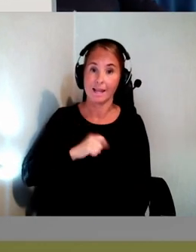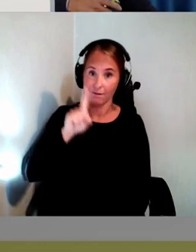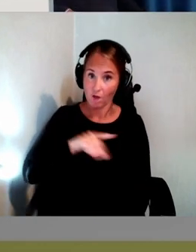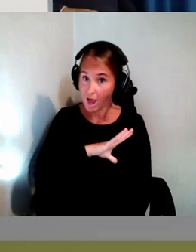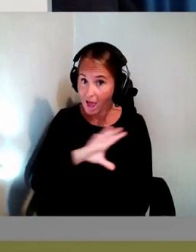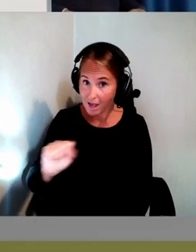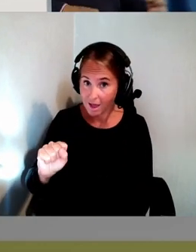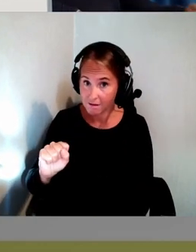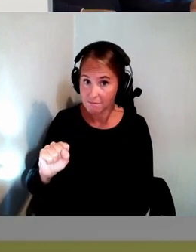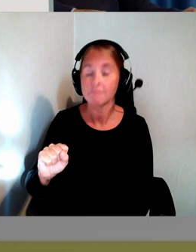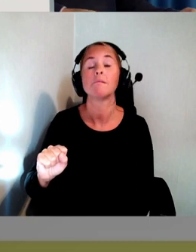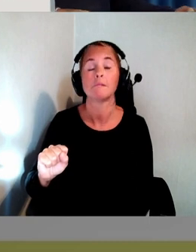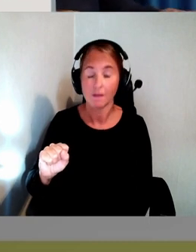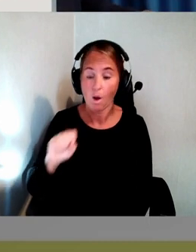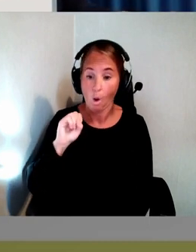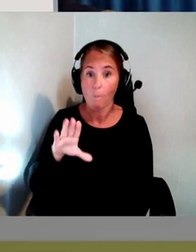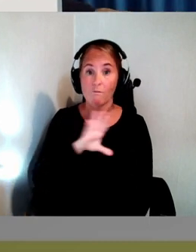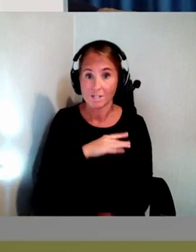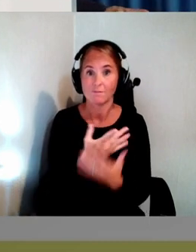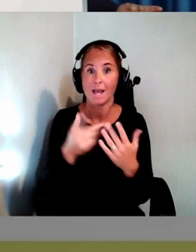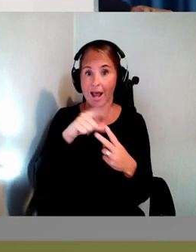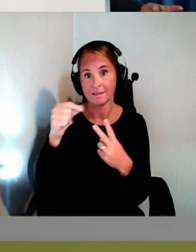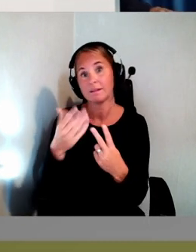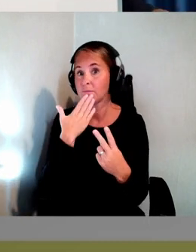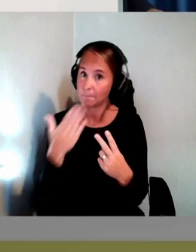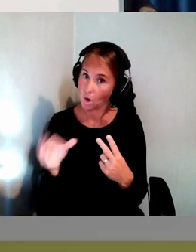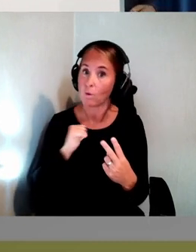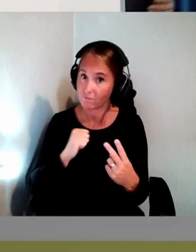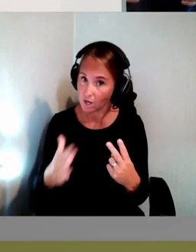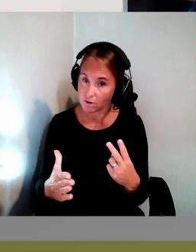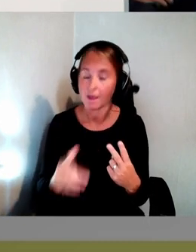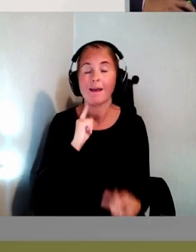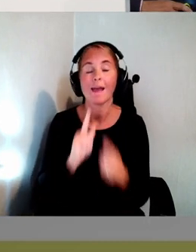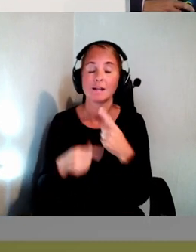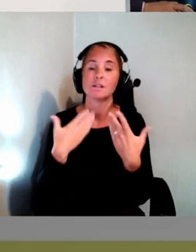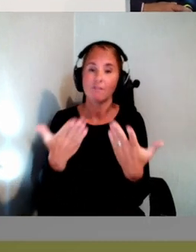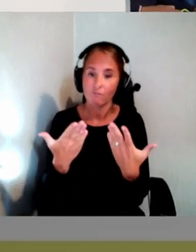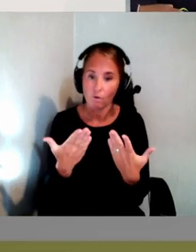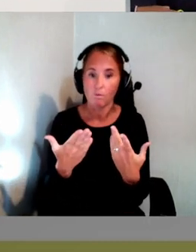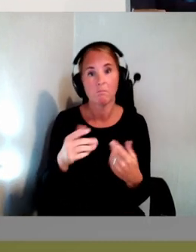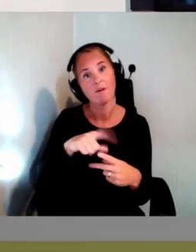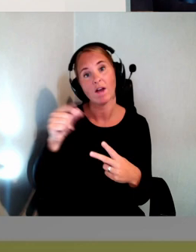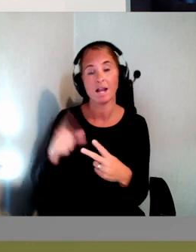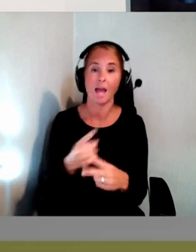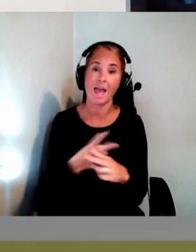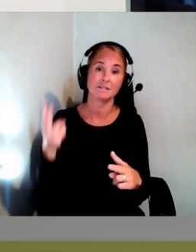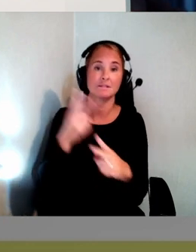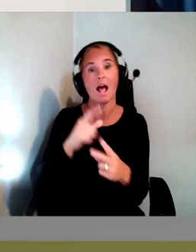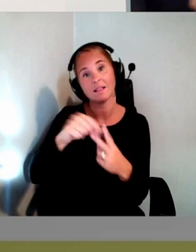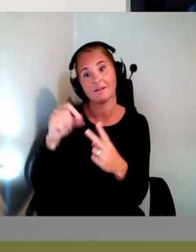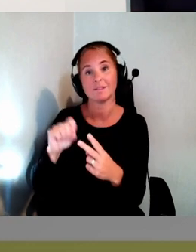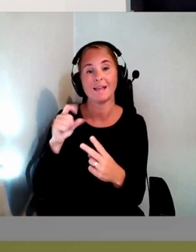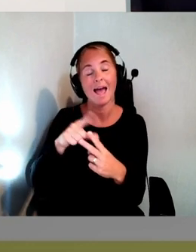Sen är det ju bra om vi tillhandahåller fler alternativ. Och då kanske man får tillhandahålla ytterligare alternativ även om de inte är perfekta.